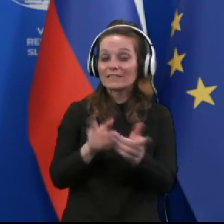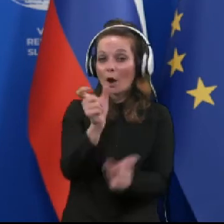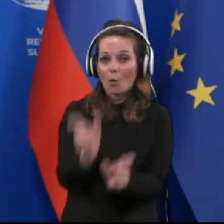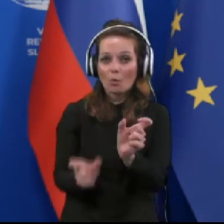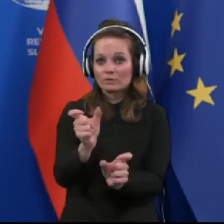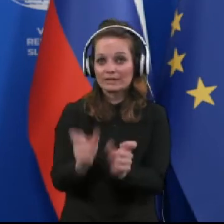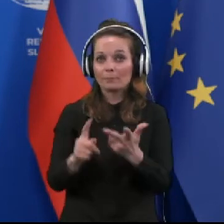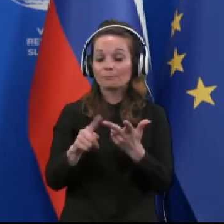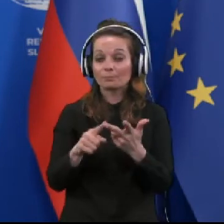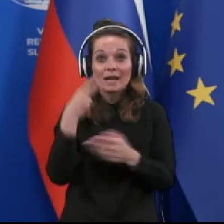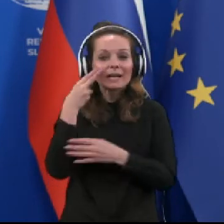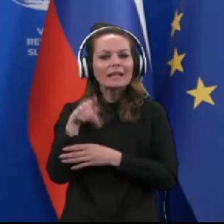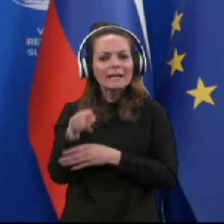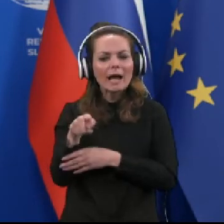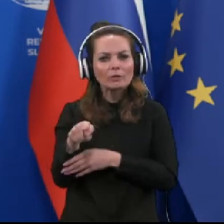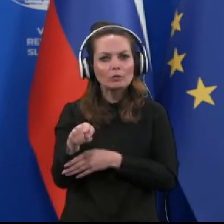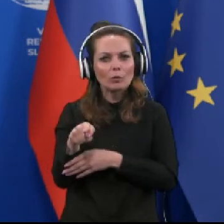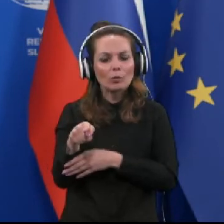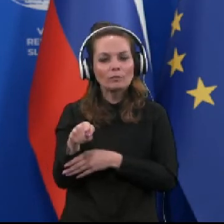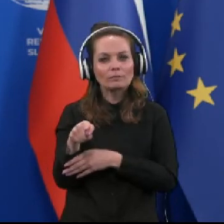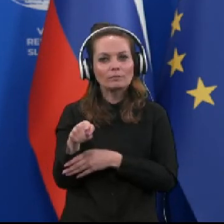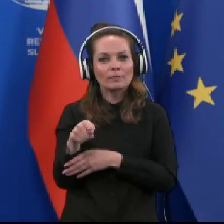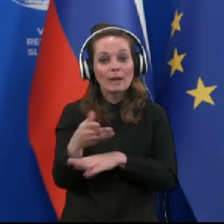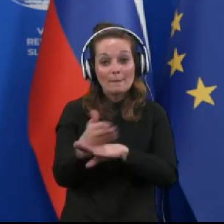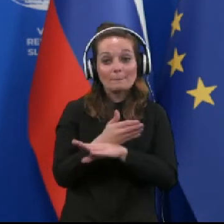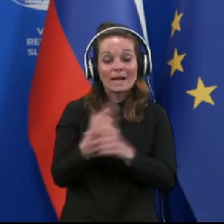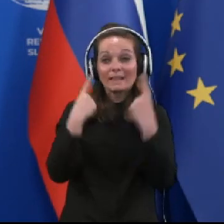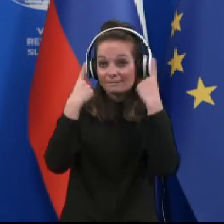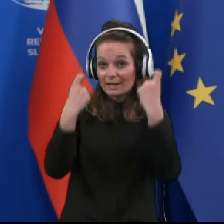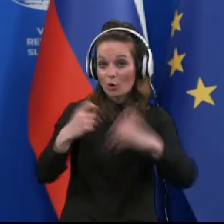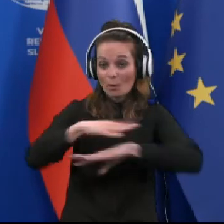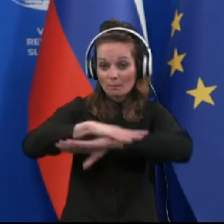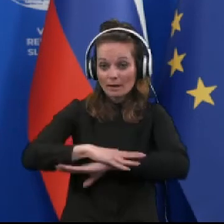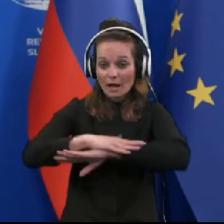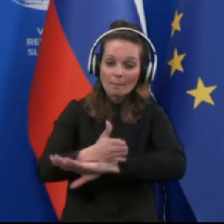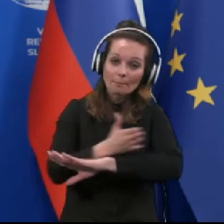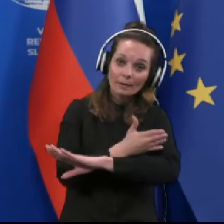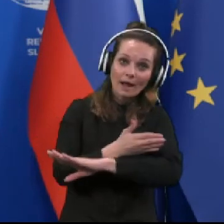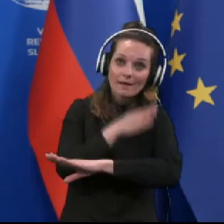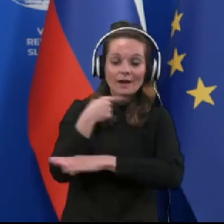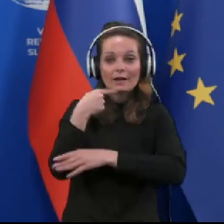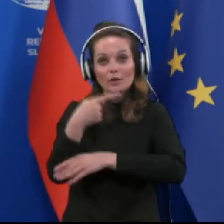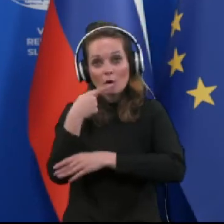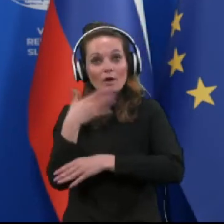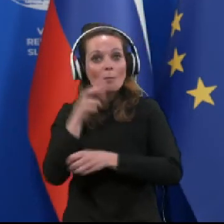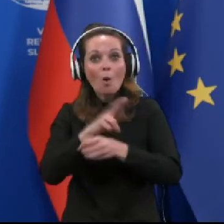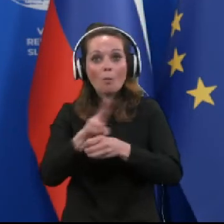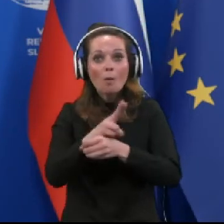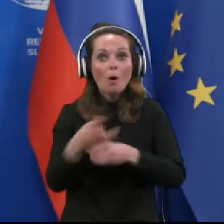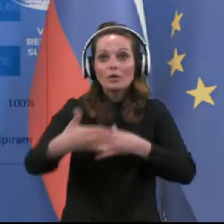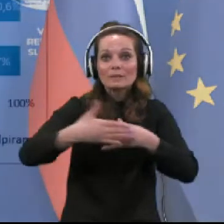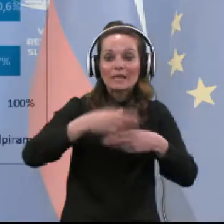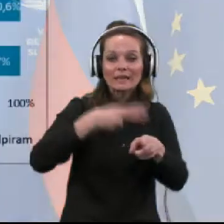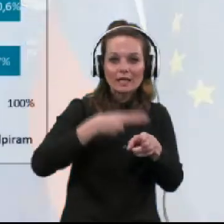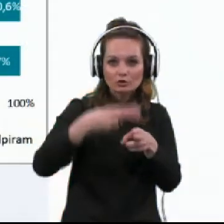No in glede na to, da se je od njih pred velikonočnimi prazniki veliko govorilo o popolnem zaprtju države,